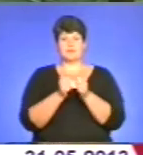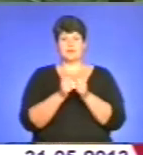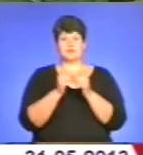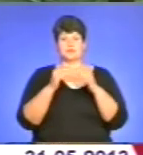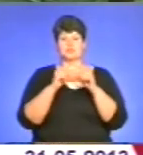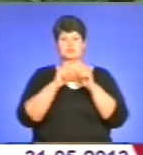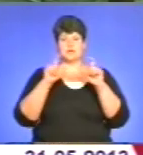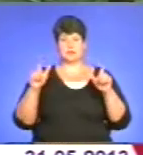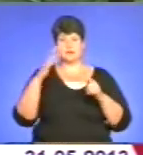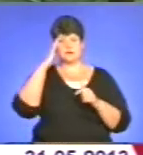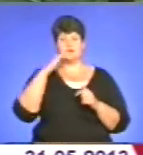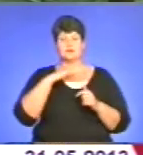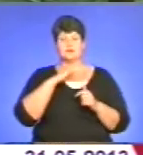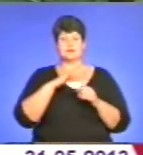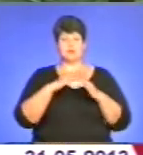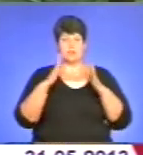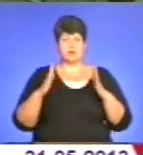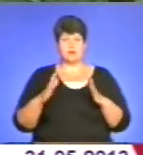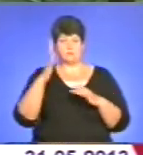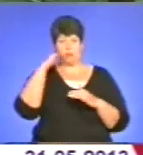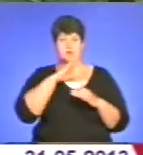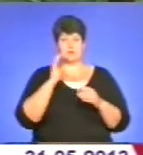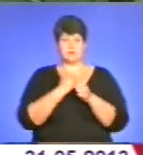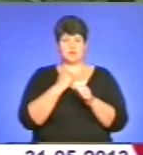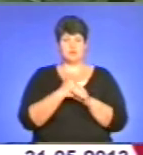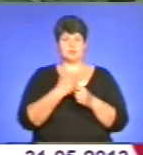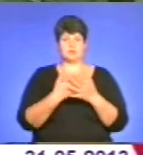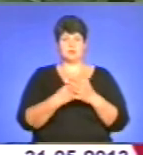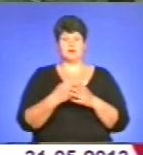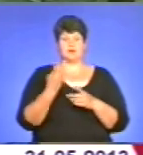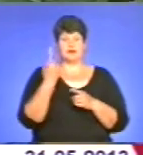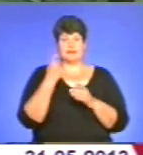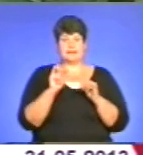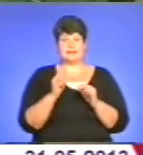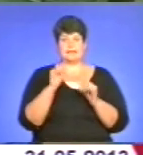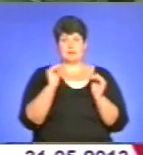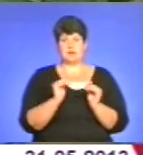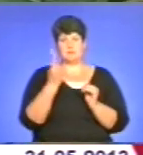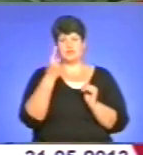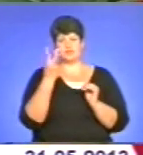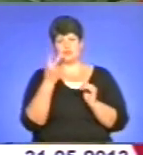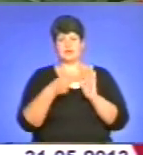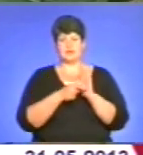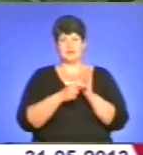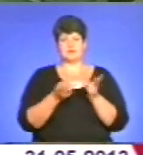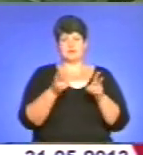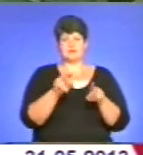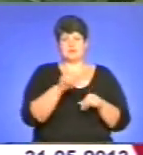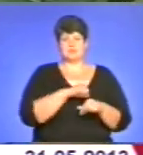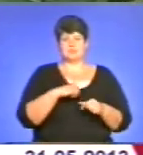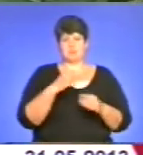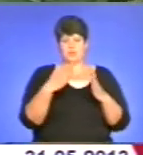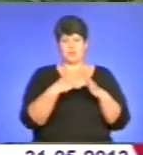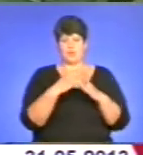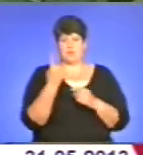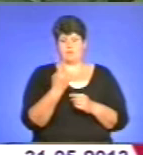Адже якщо двоє молодих батьків працюють, і дитина першого або другого класу залишається вдома сама, тому що батьки не можуть піти в відпустку, це становить